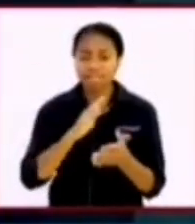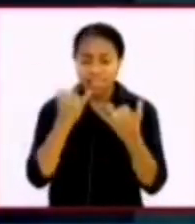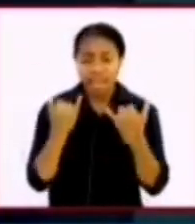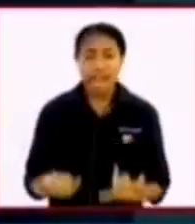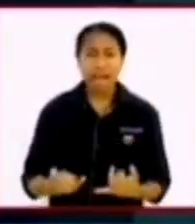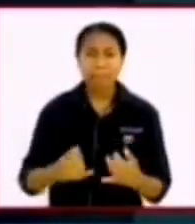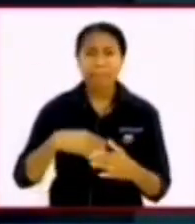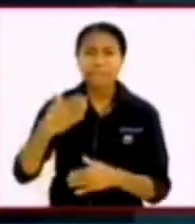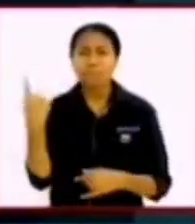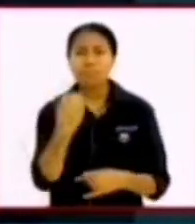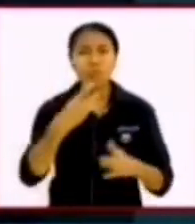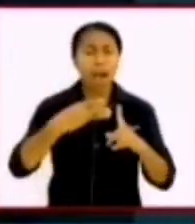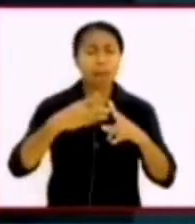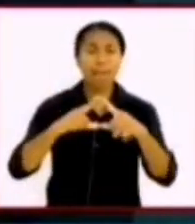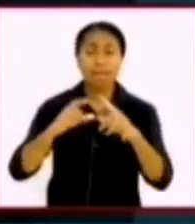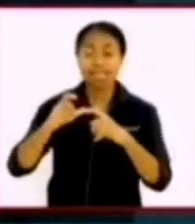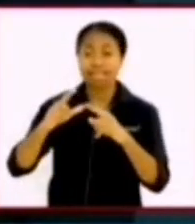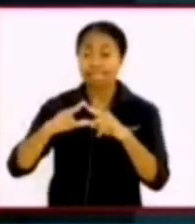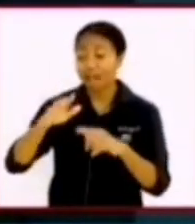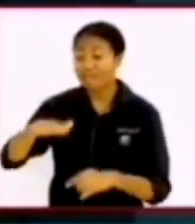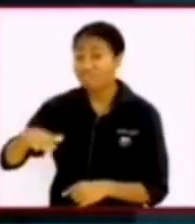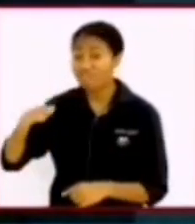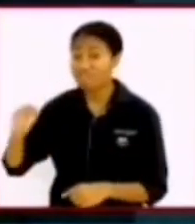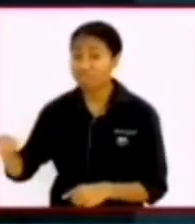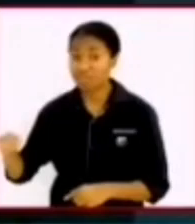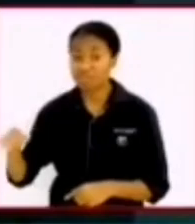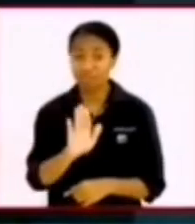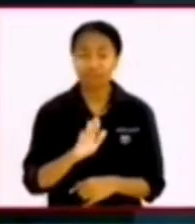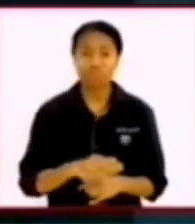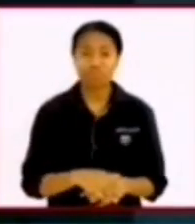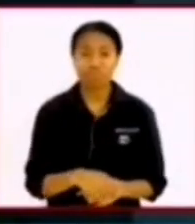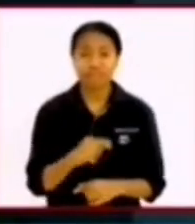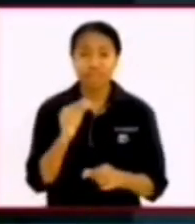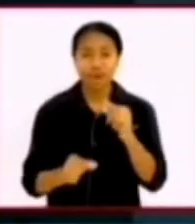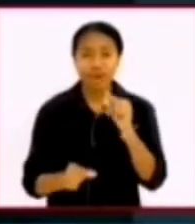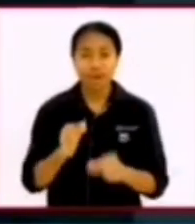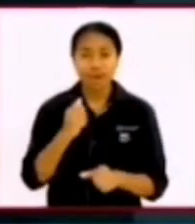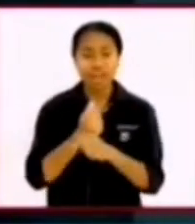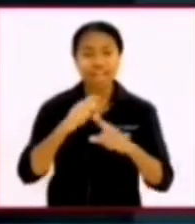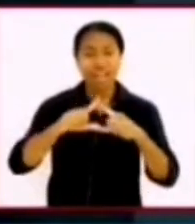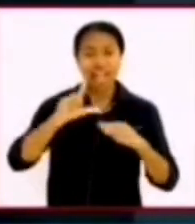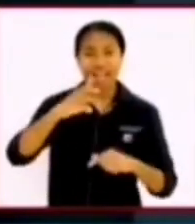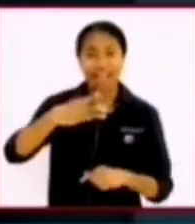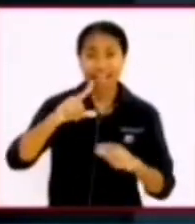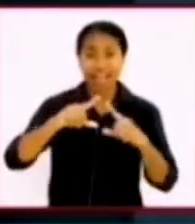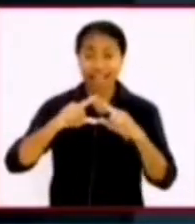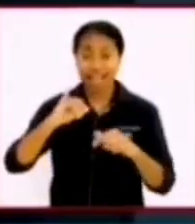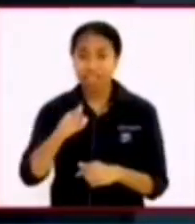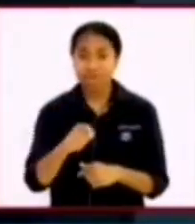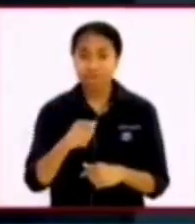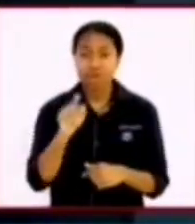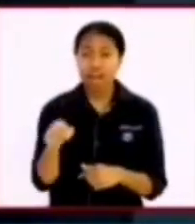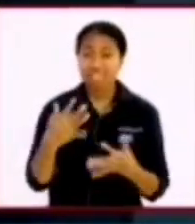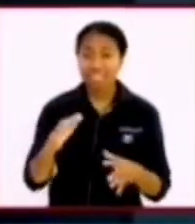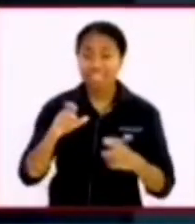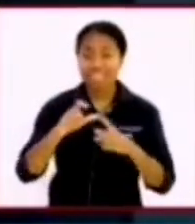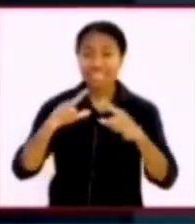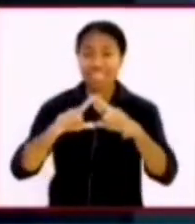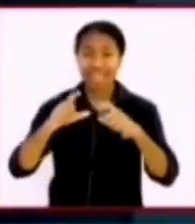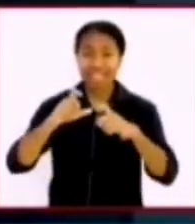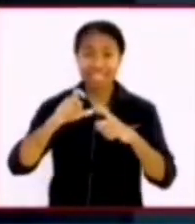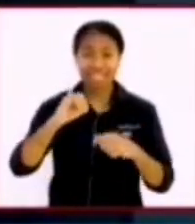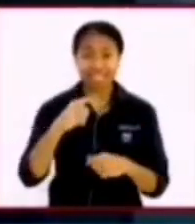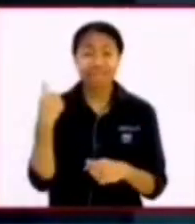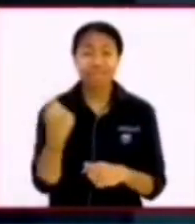bangsa muridku kepada orang-orang Galilea inilah dikatakan kamu akan jadi saksi di Yerusalem, Judea, Samaria sampai ke